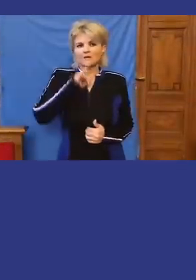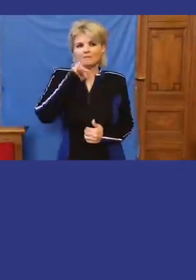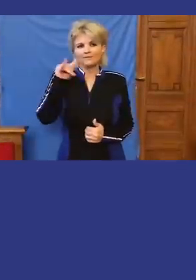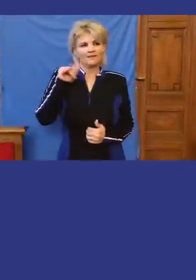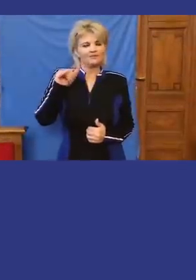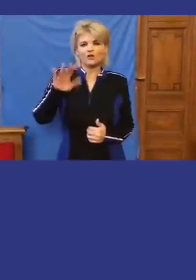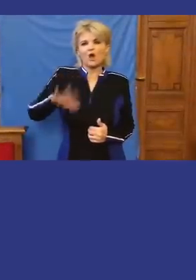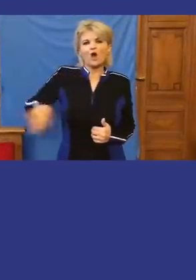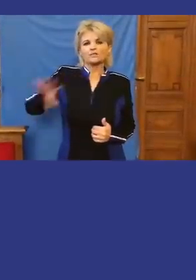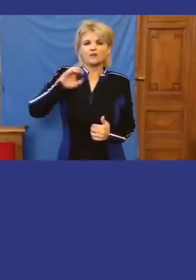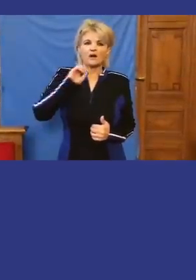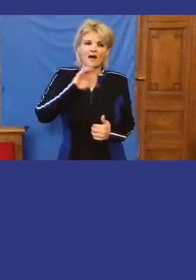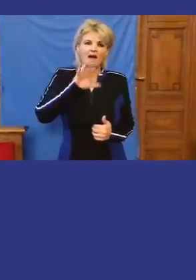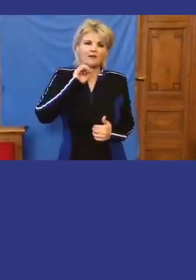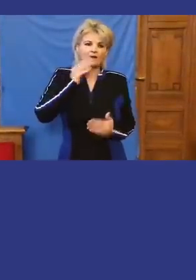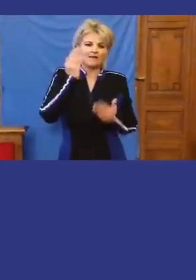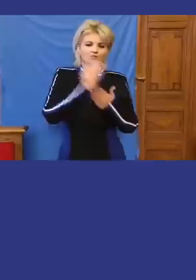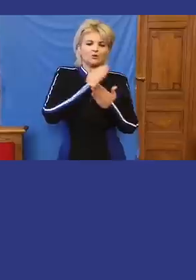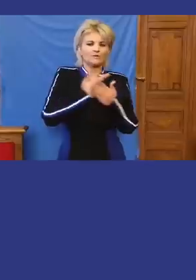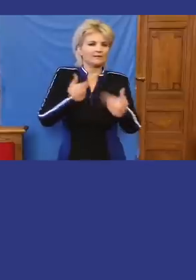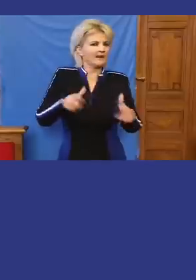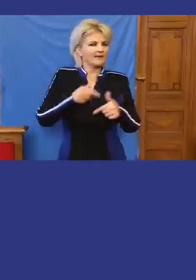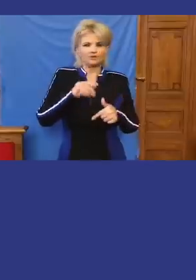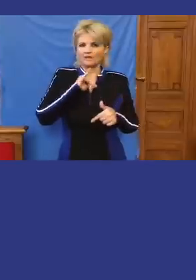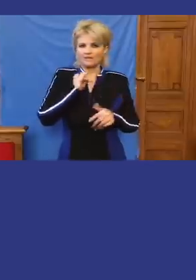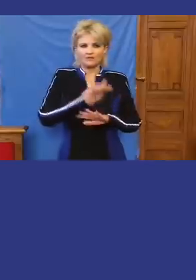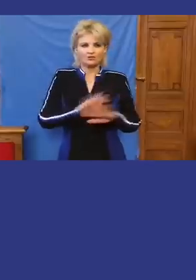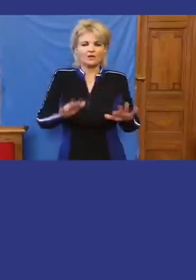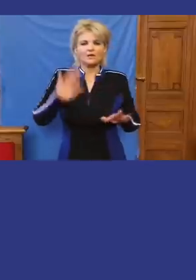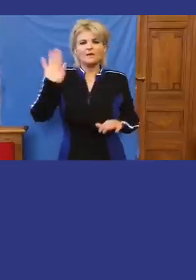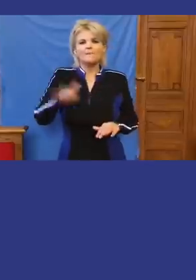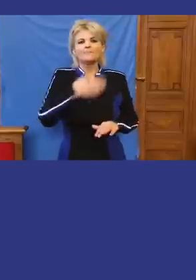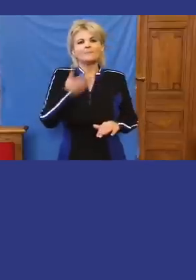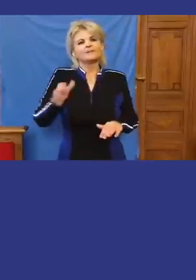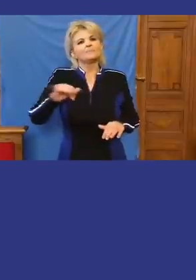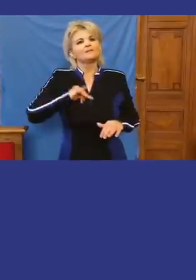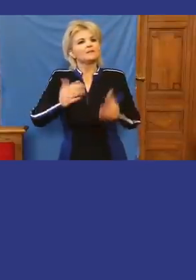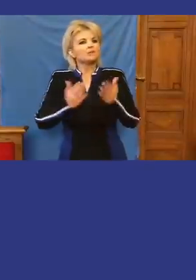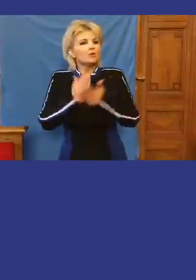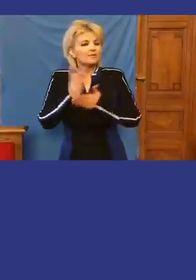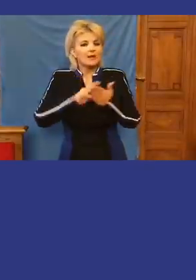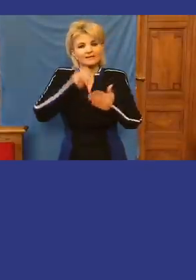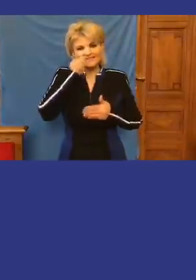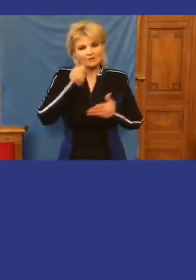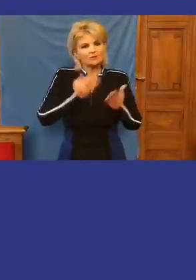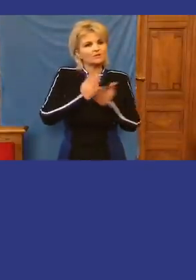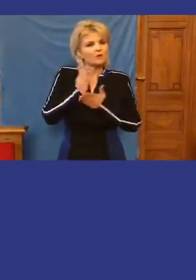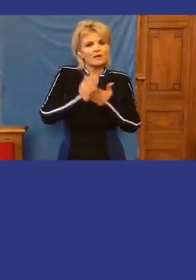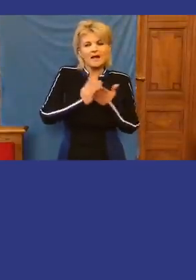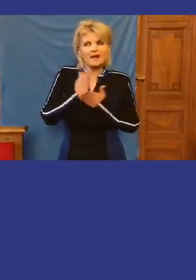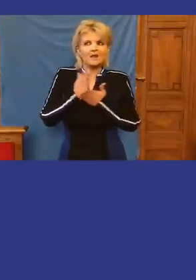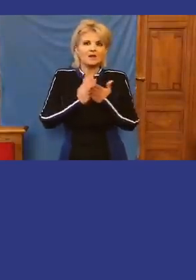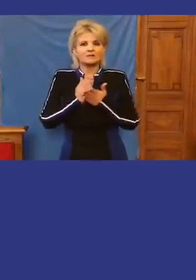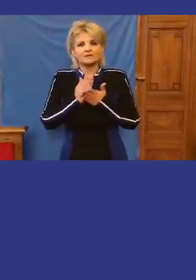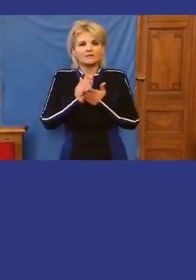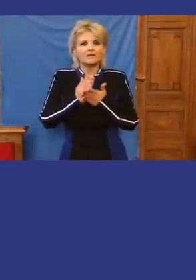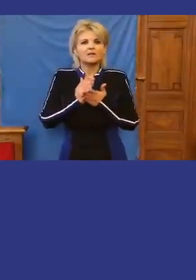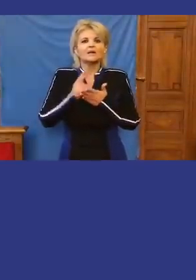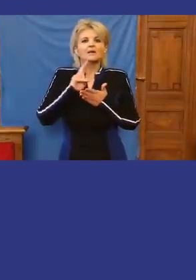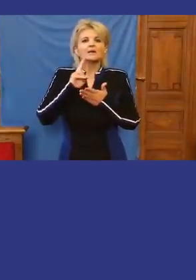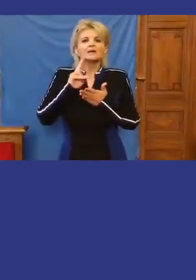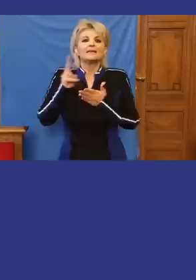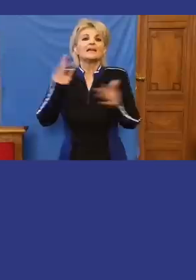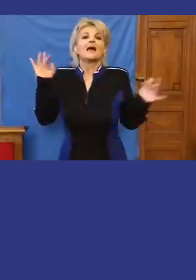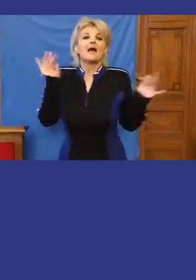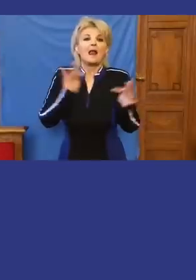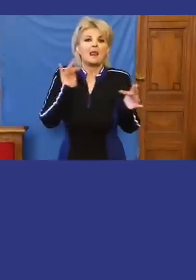nincs, semmilyen törvénytelenség nem történt. Az, hogy a Nemzetbiztonsági Szolgálat, vagy éppensége a titkosszolgálat, kiért nyomoznak, vagy